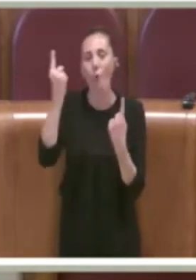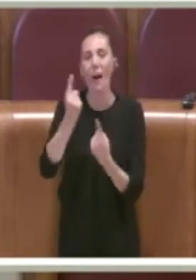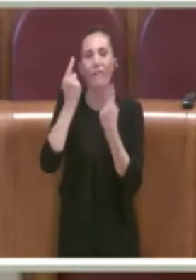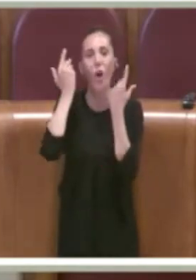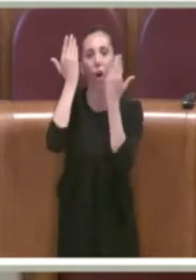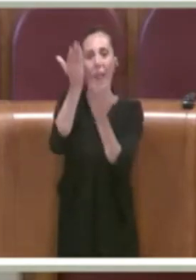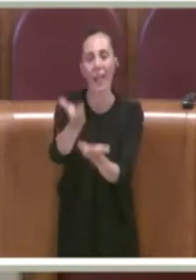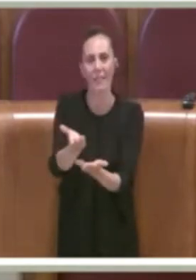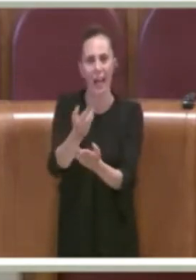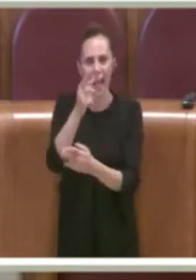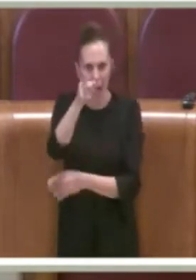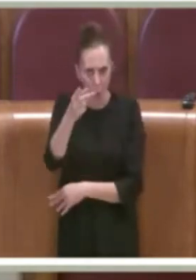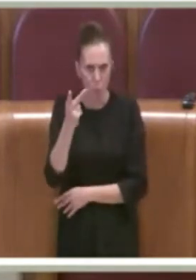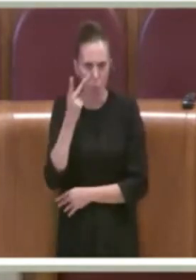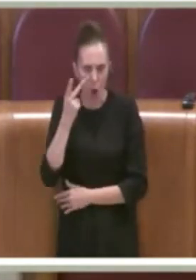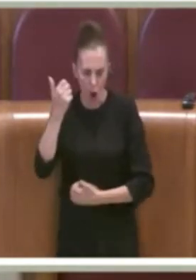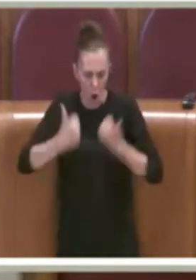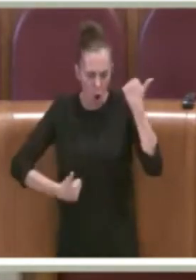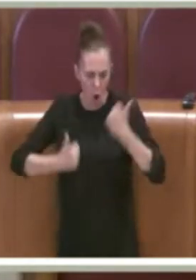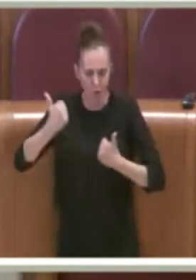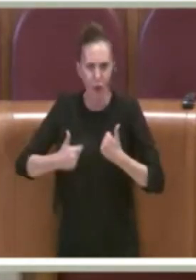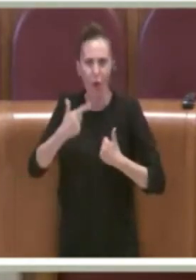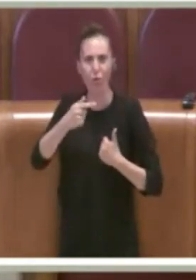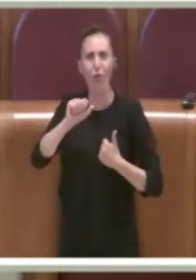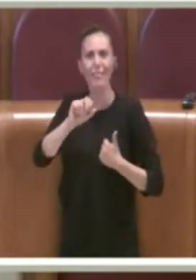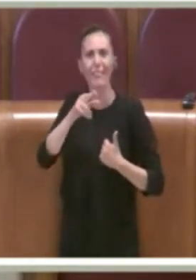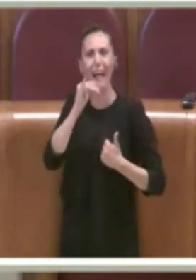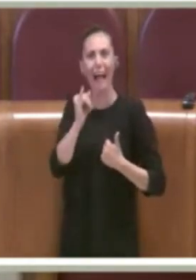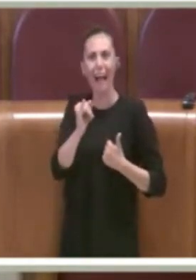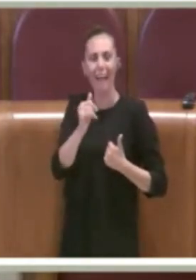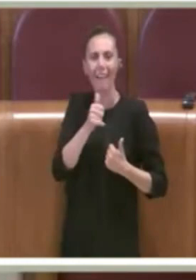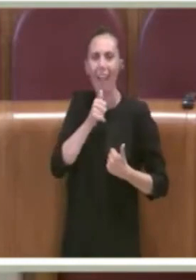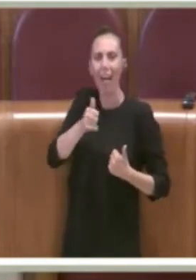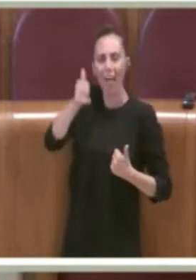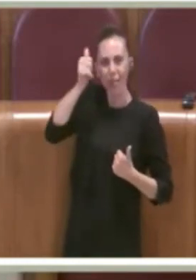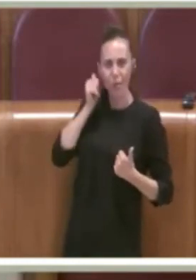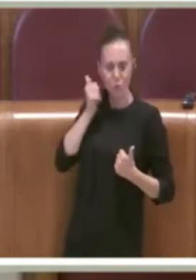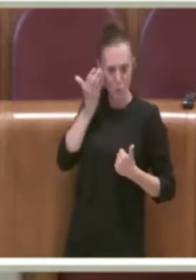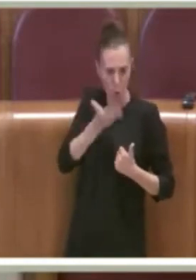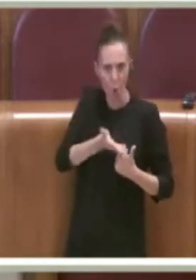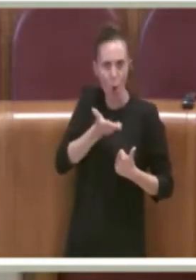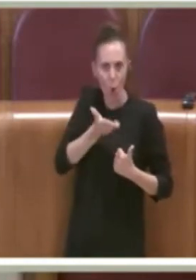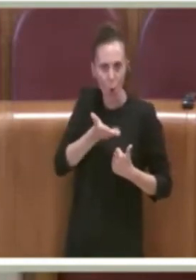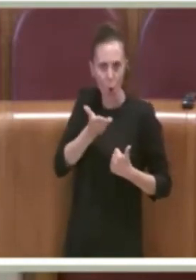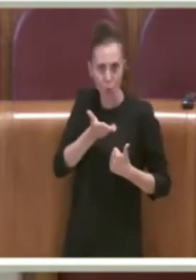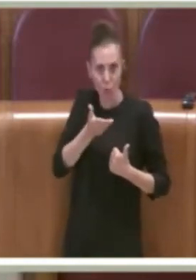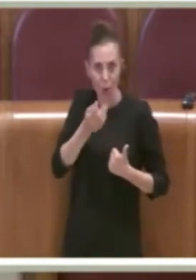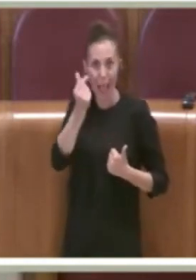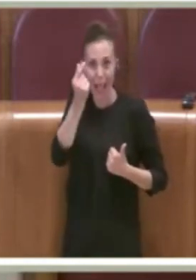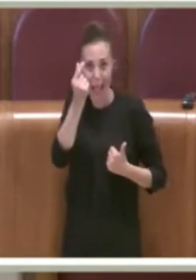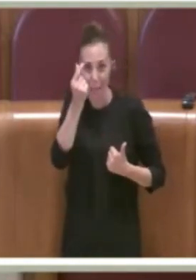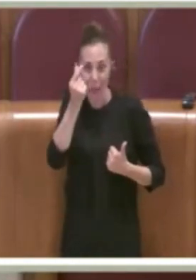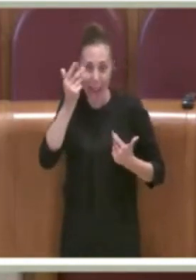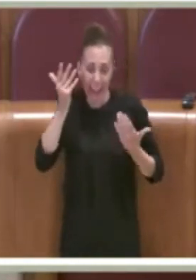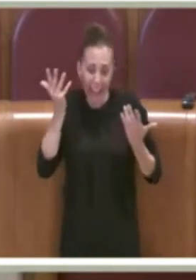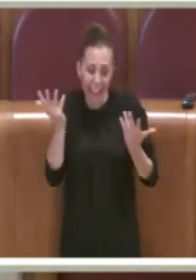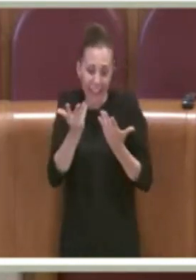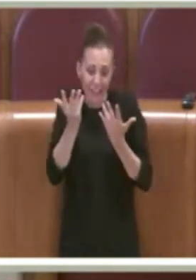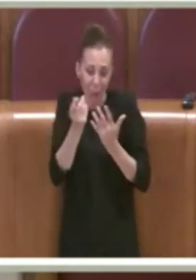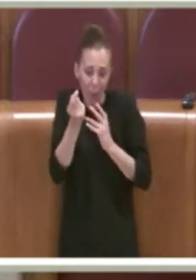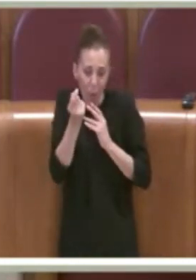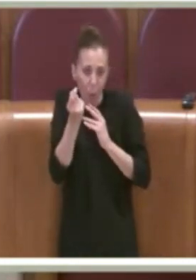Basta andare a vedere l'Atari dell'anno scorso. Guardi, l'ho detto, le mette pari e vedrà che gli importi sono leggermente